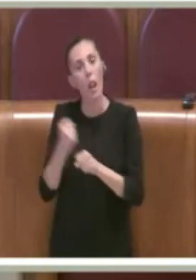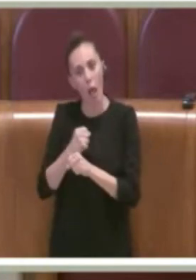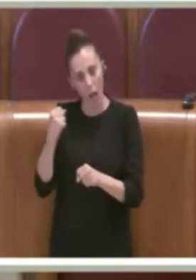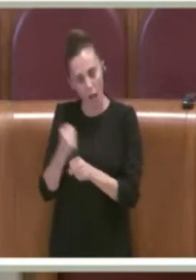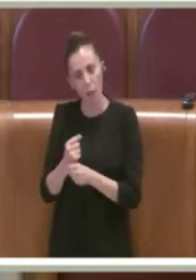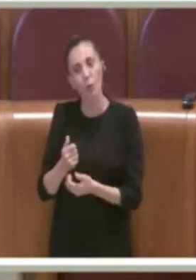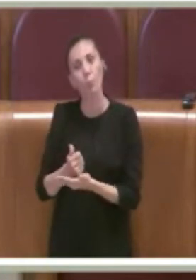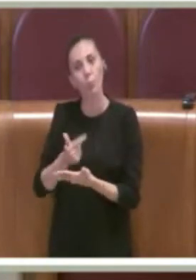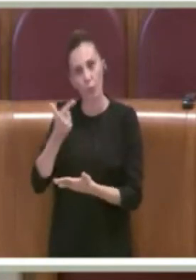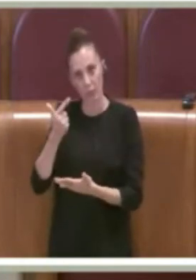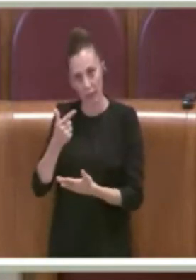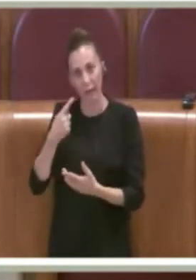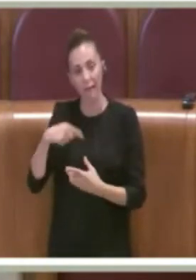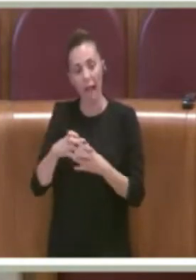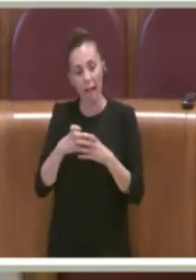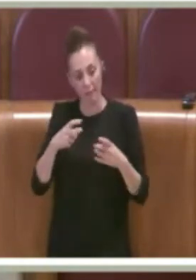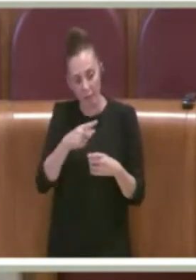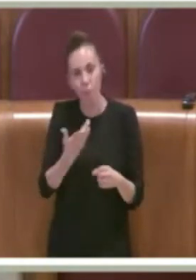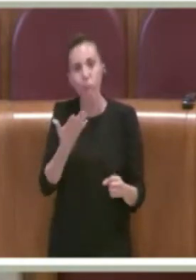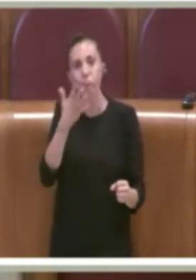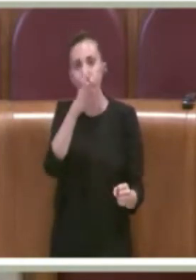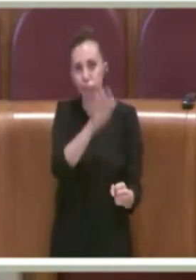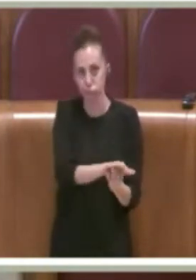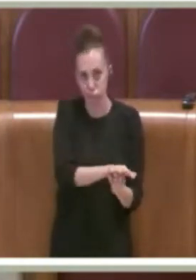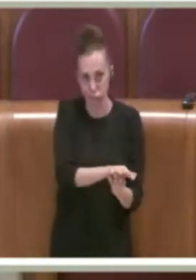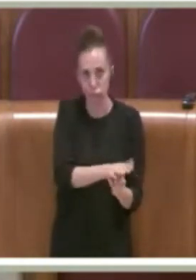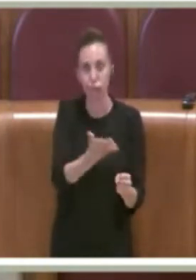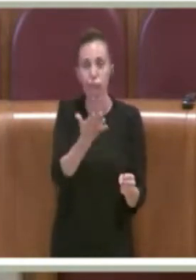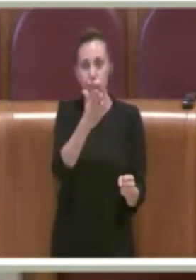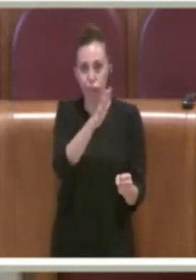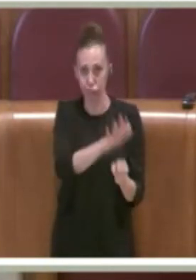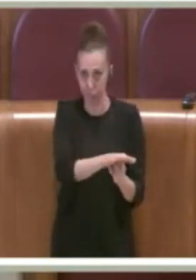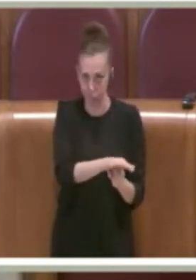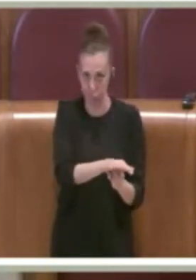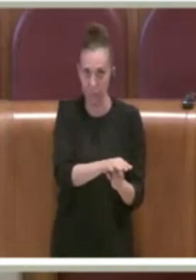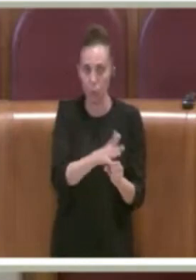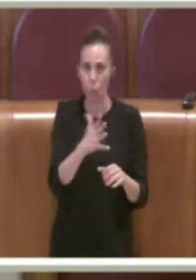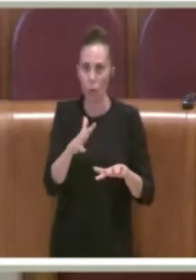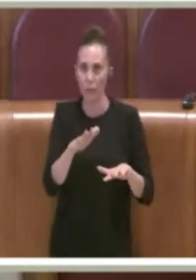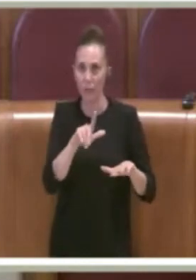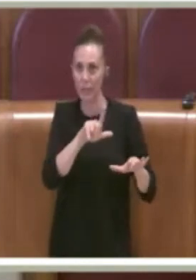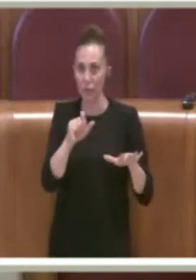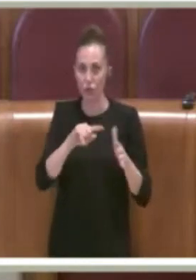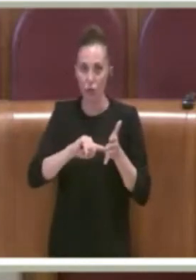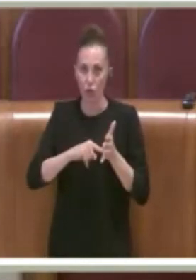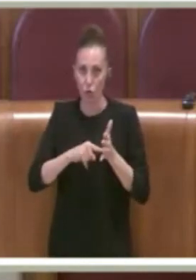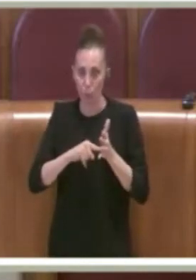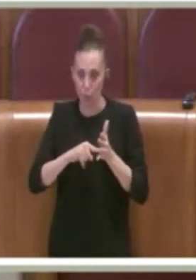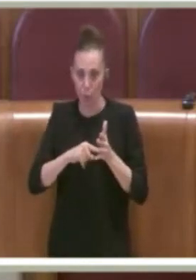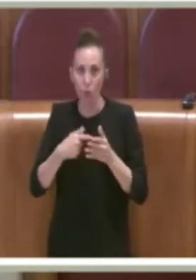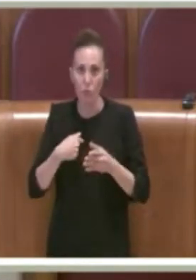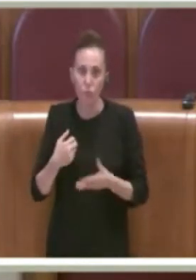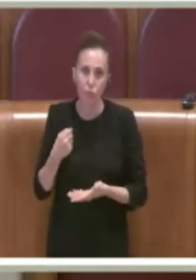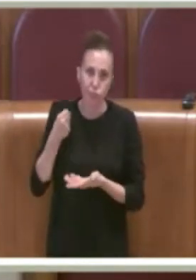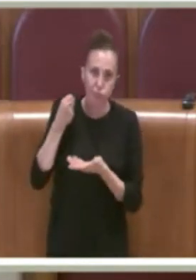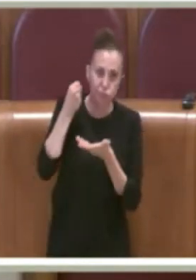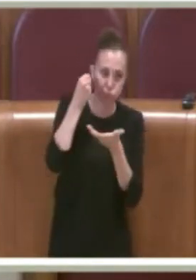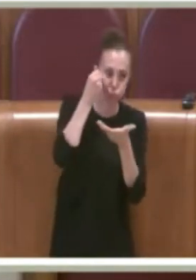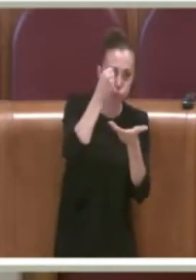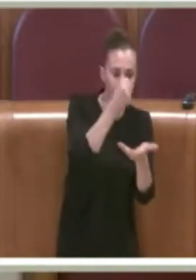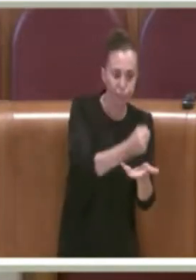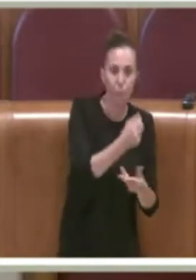sui conti abbiamo risanato questa azienda, l'abbiamo risanata fino in fondo. Sono quasi 700 milioni che abbiamo inserito nei